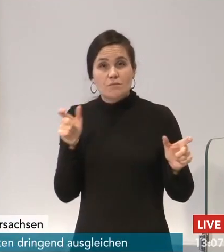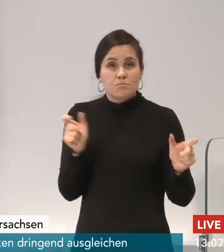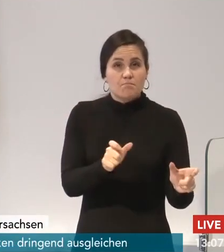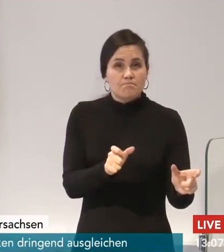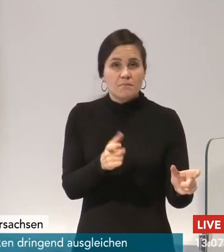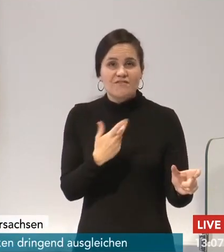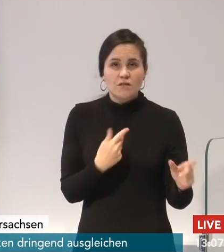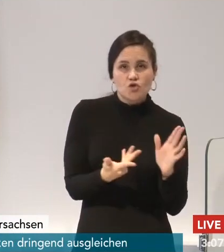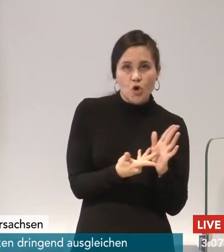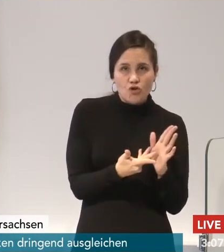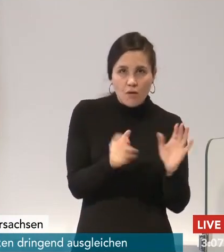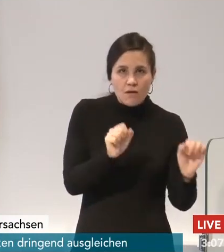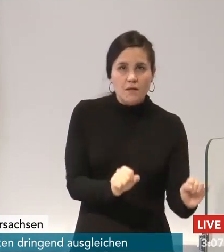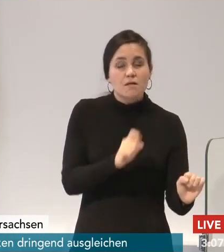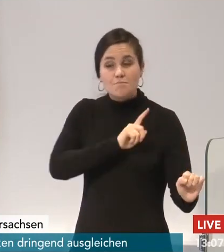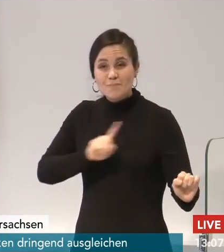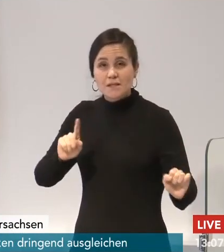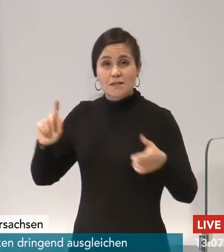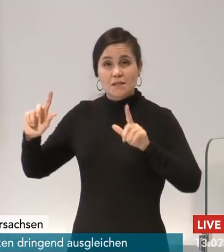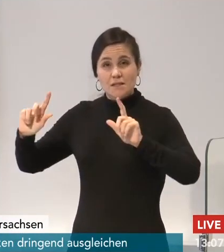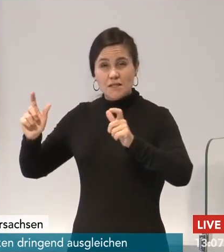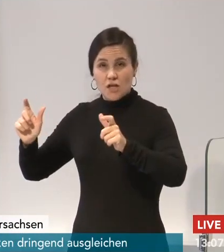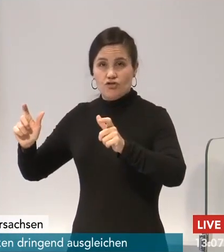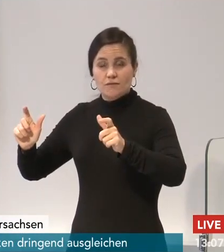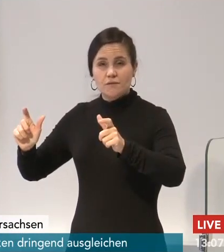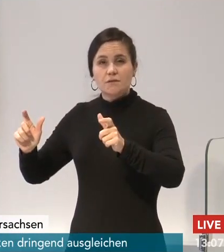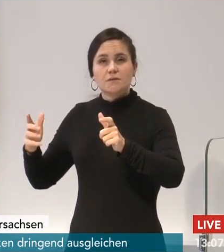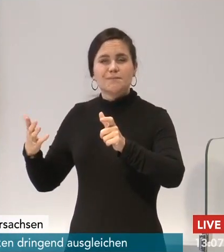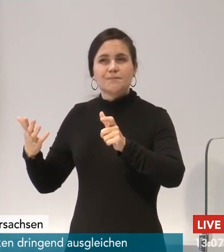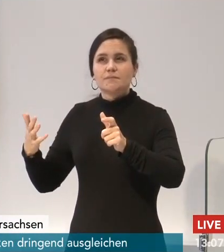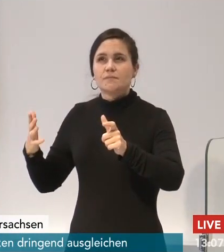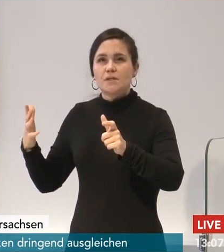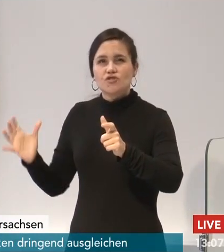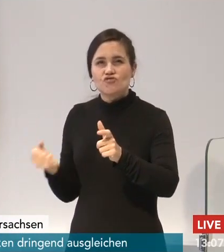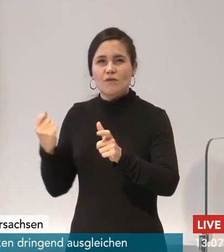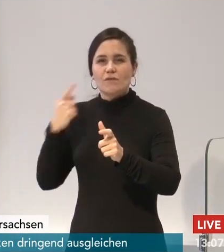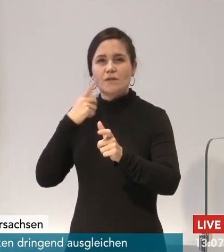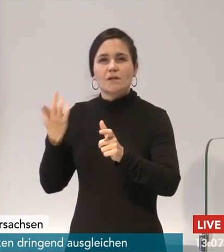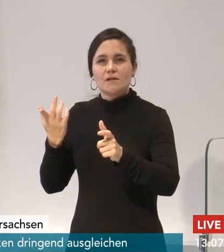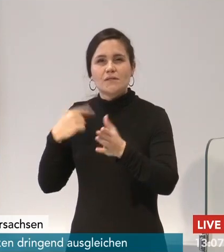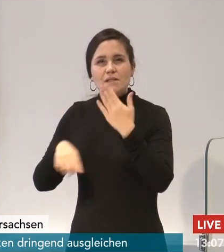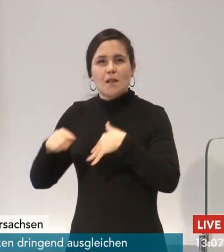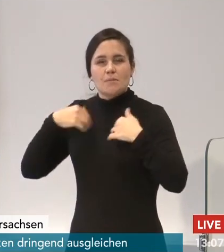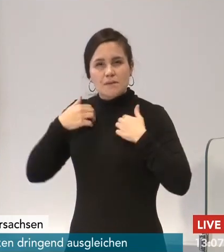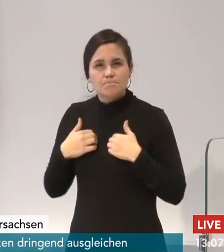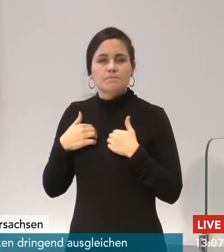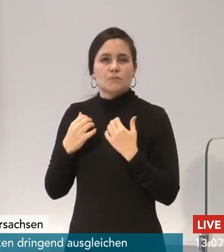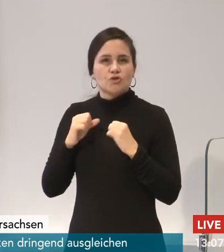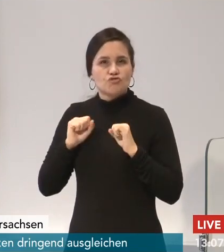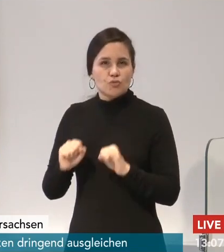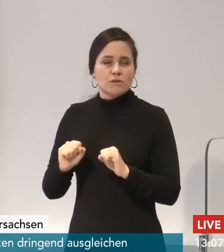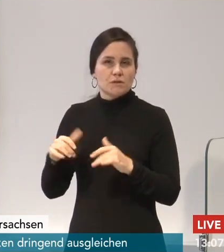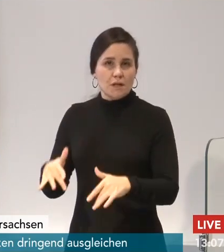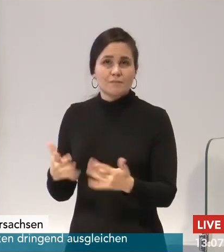unsere Gesellschaft wieder aus sich selbst heraus geschützt ist. Damit bin ich natürlich beim Stichwort